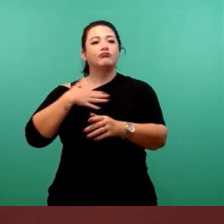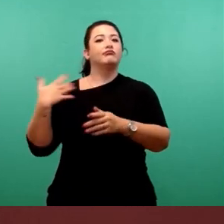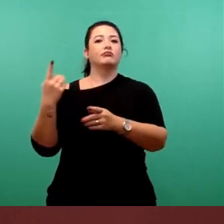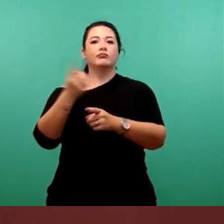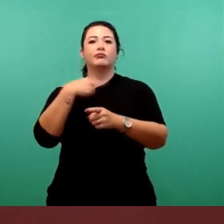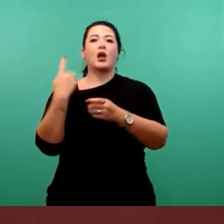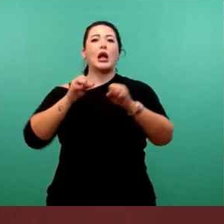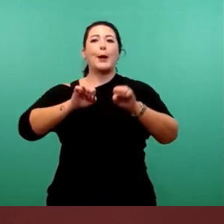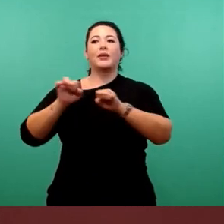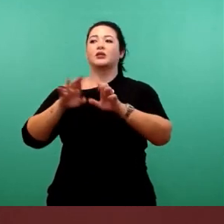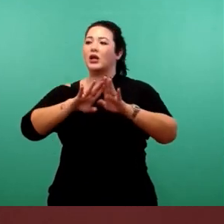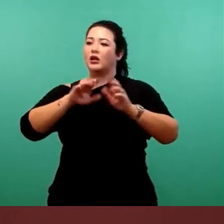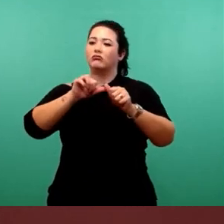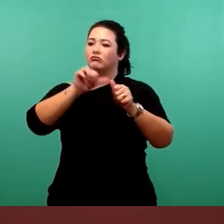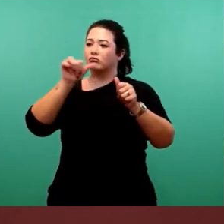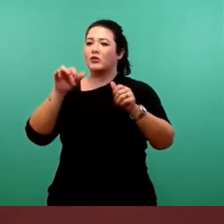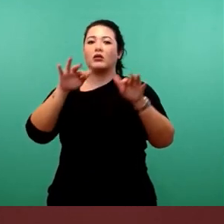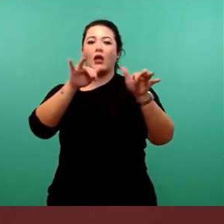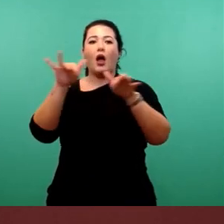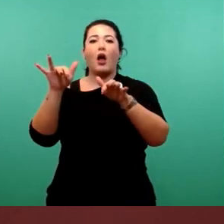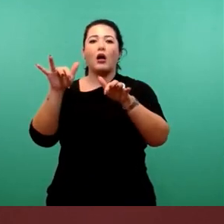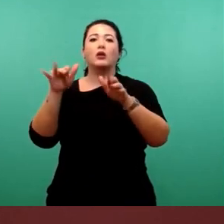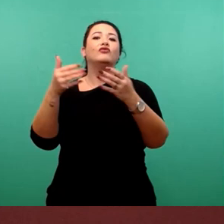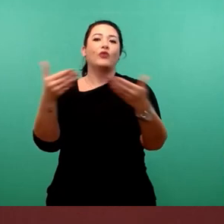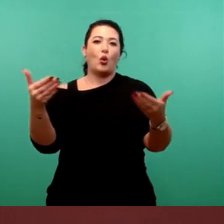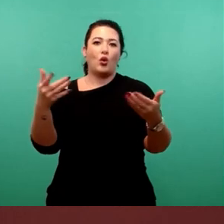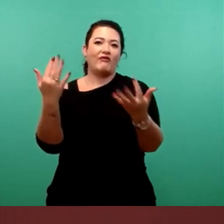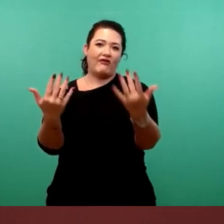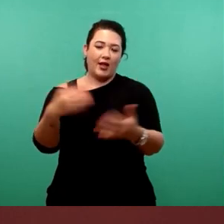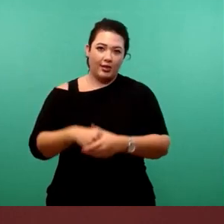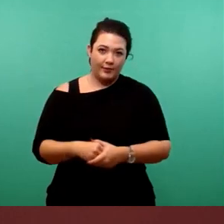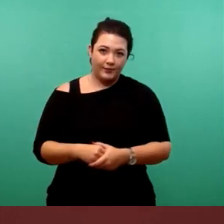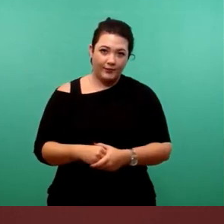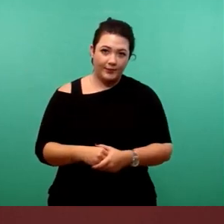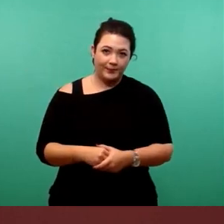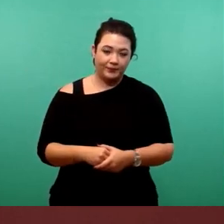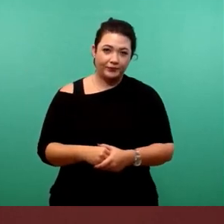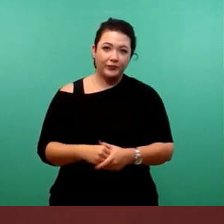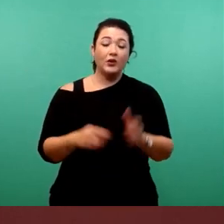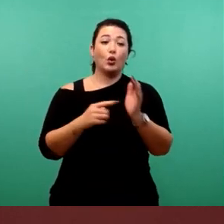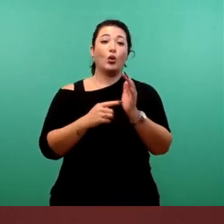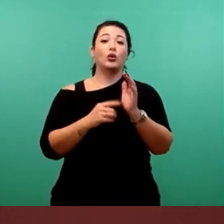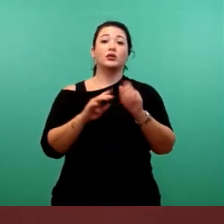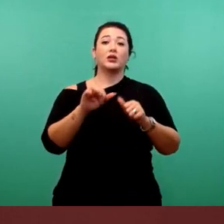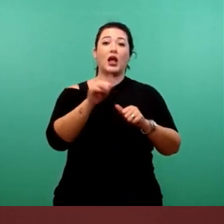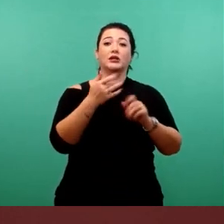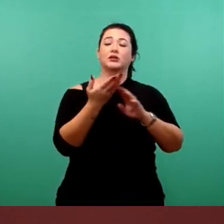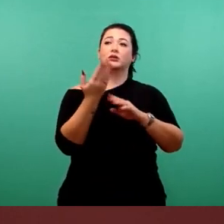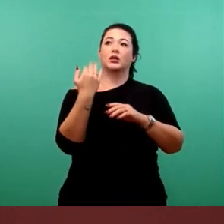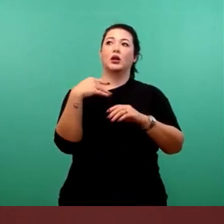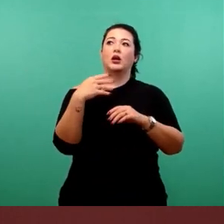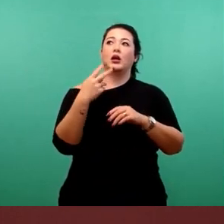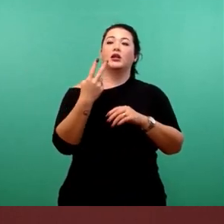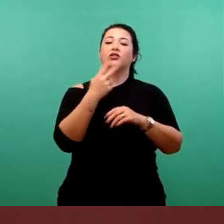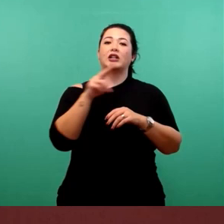bereitzustellen, weil wir gesehen haben, dass erstens die Ereignisse in den Jahren 2015, 2015,